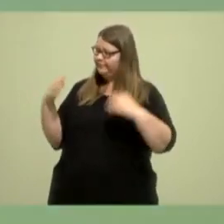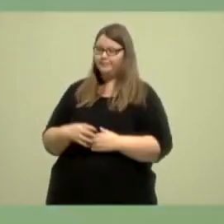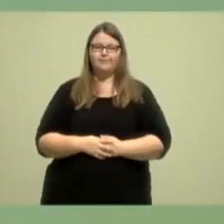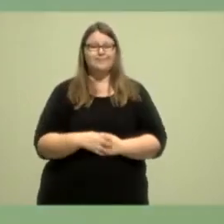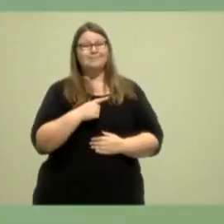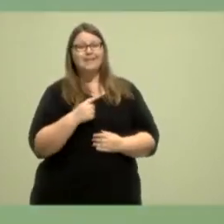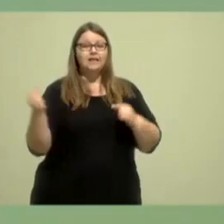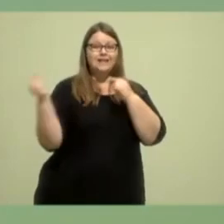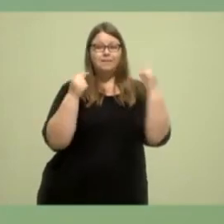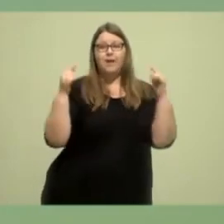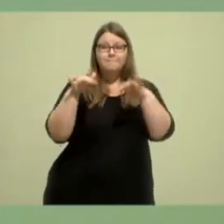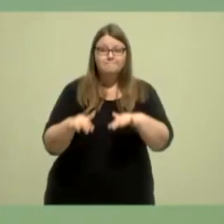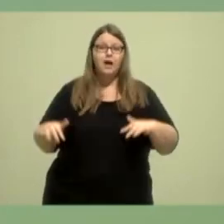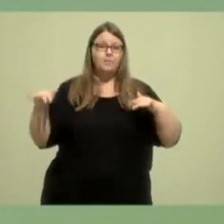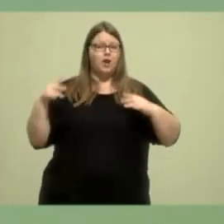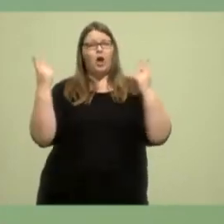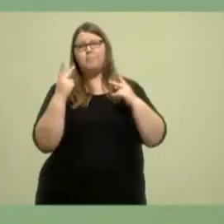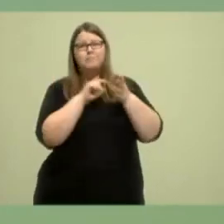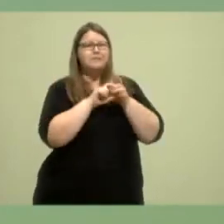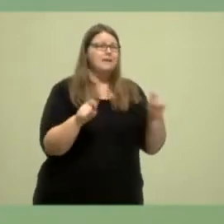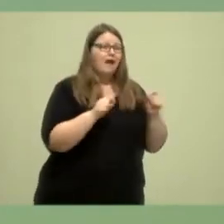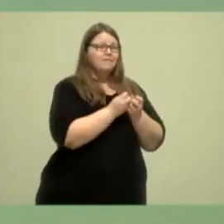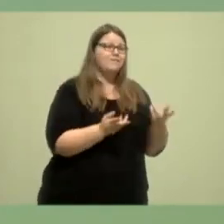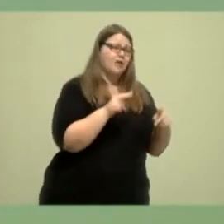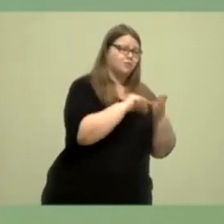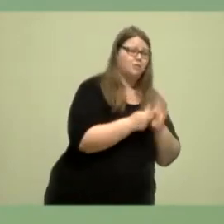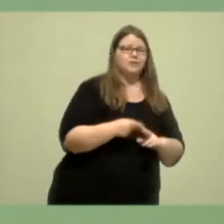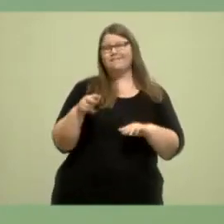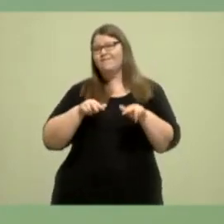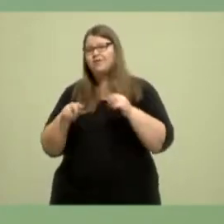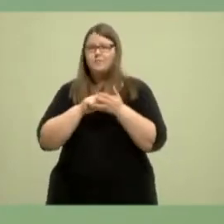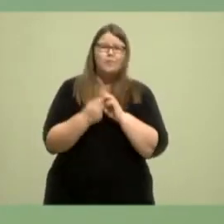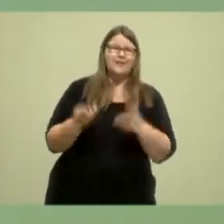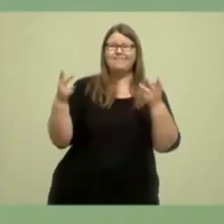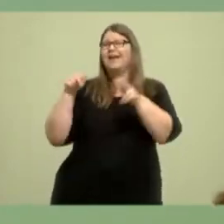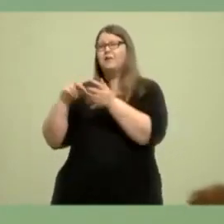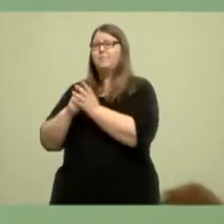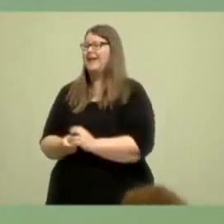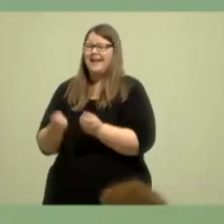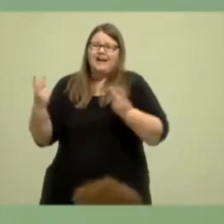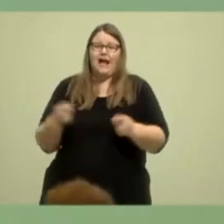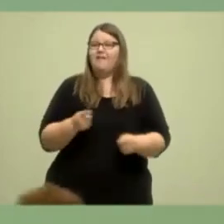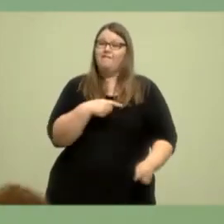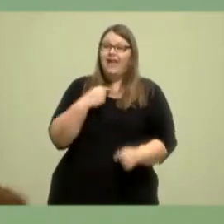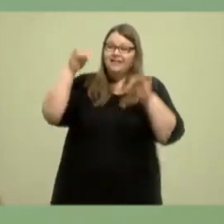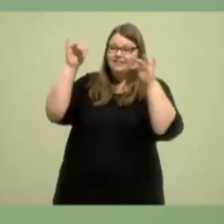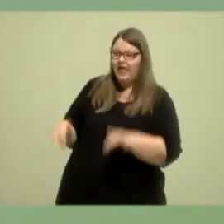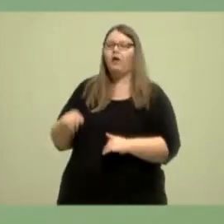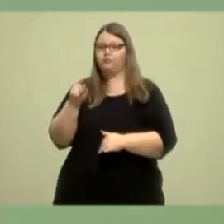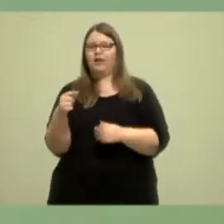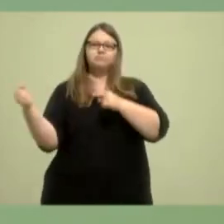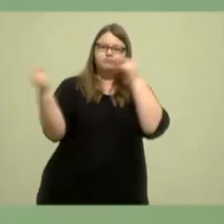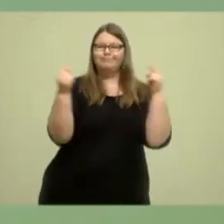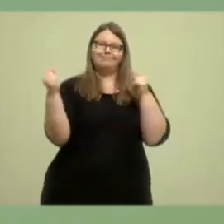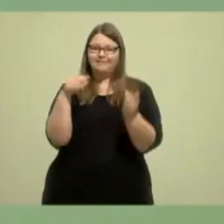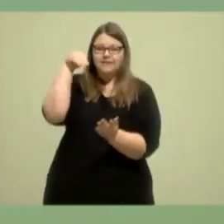den Parlamenten, sei es über Vielfaltspolitik, sei es über Wirtschaftspolitik, sei es über Verkehrspolitik. Wir sind da und werden diese Debatten mitführen.